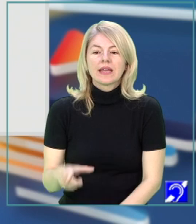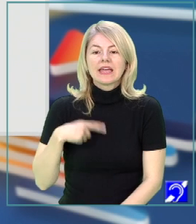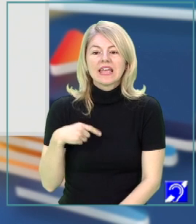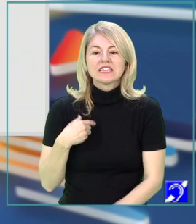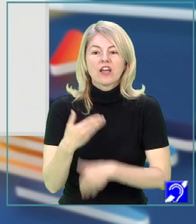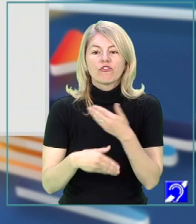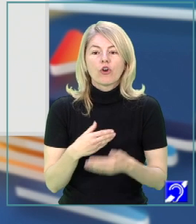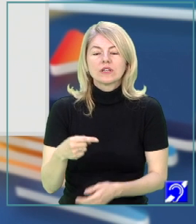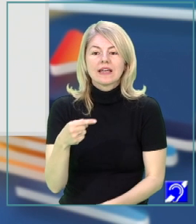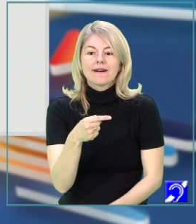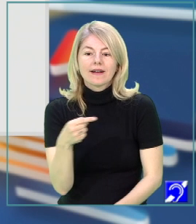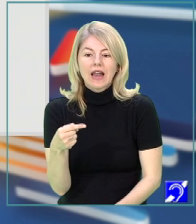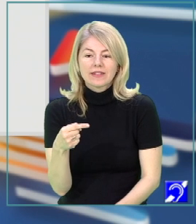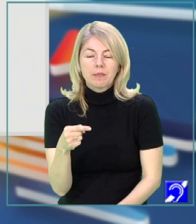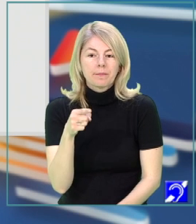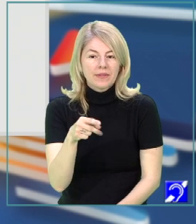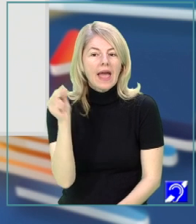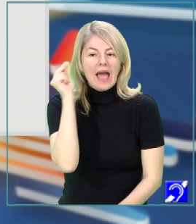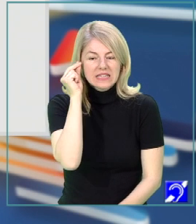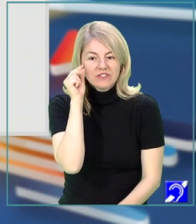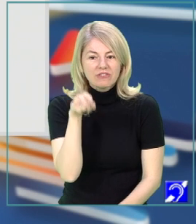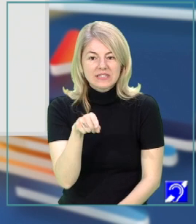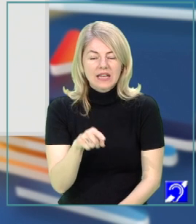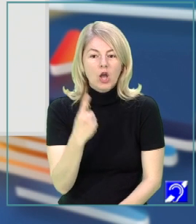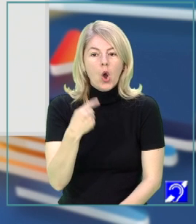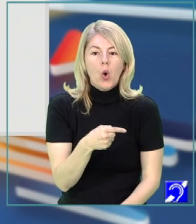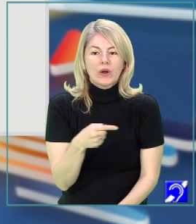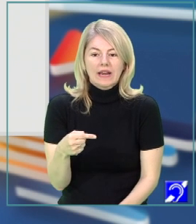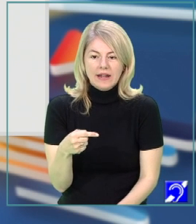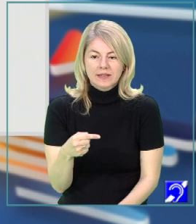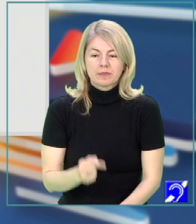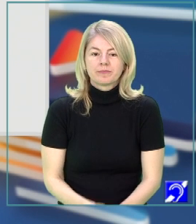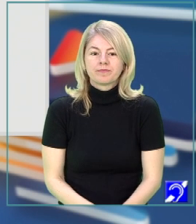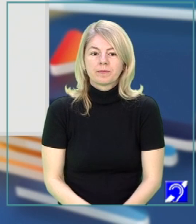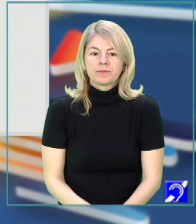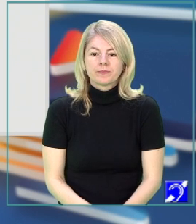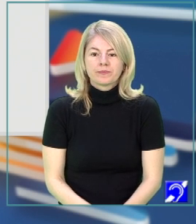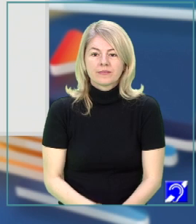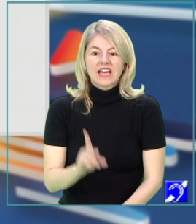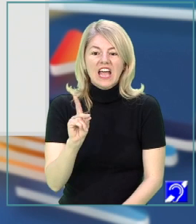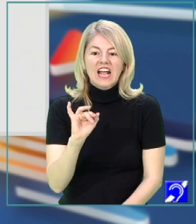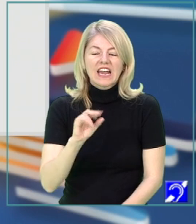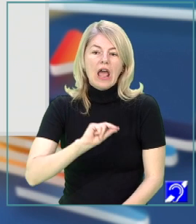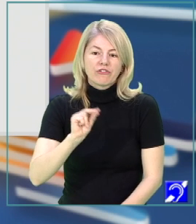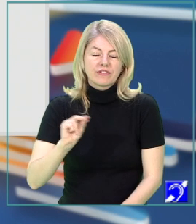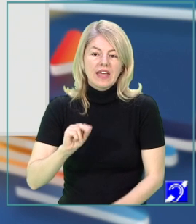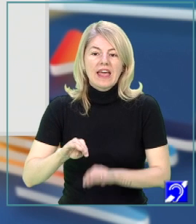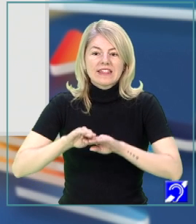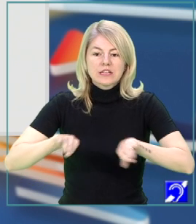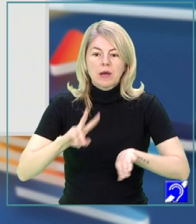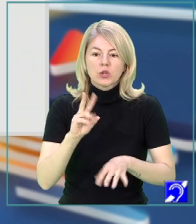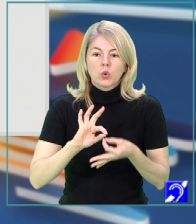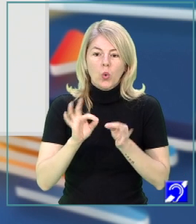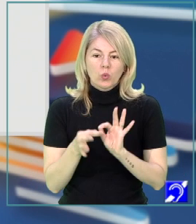folosită cratima. Ați învățat că o cratima în grafie desparte două